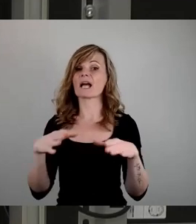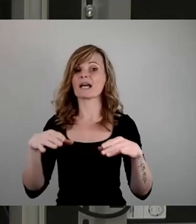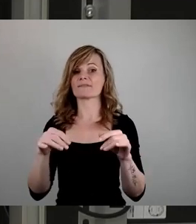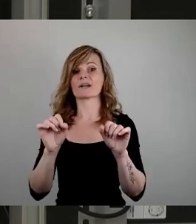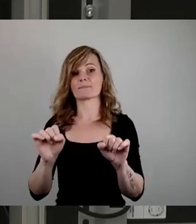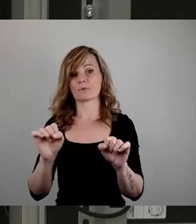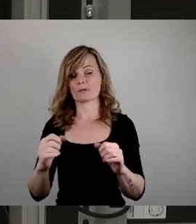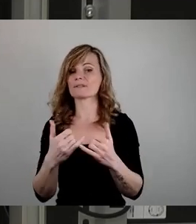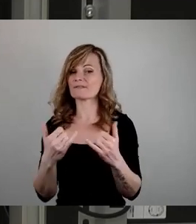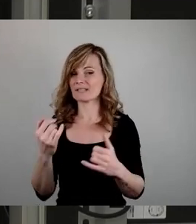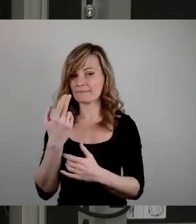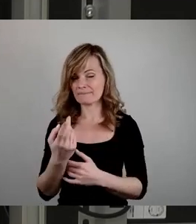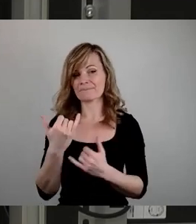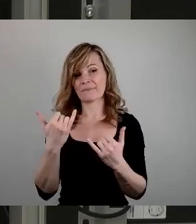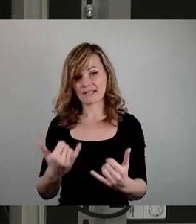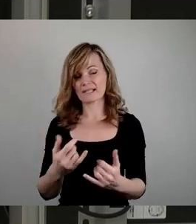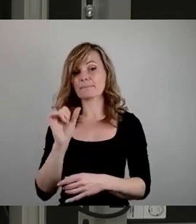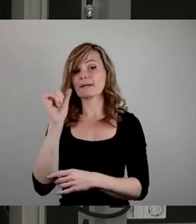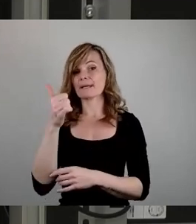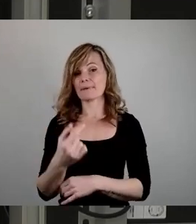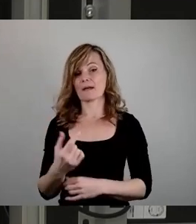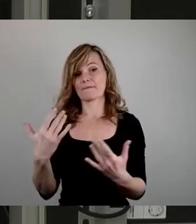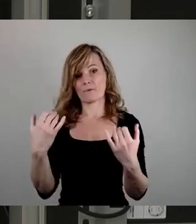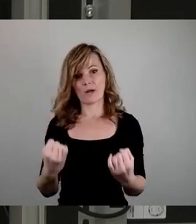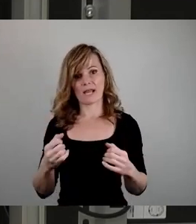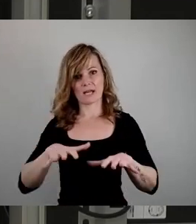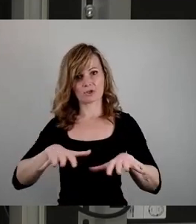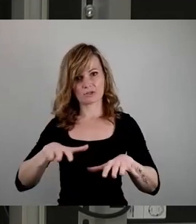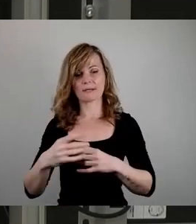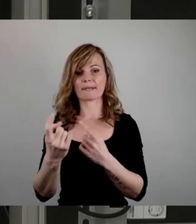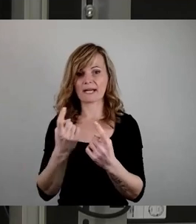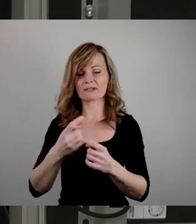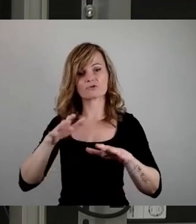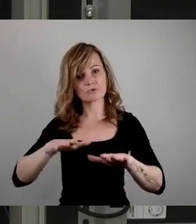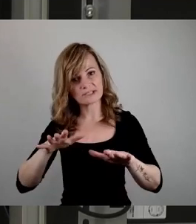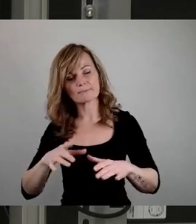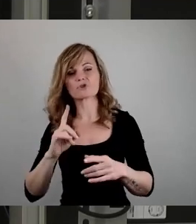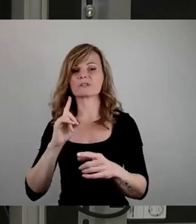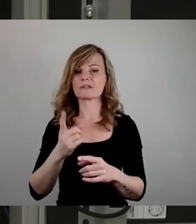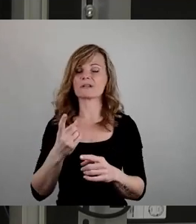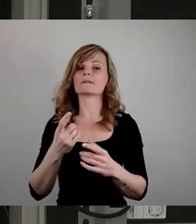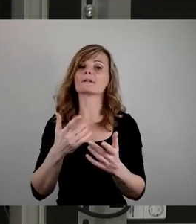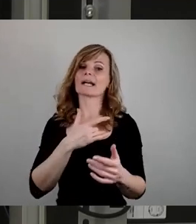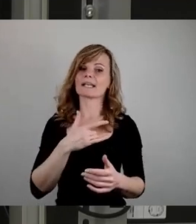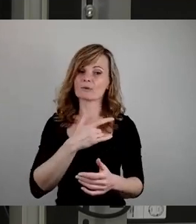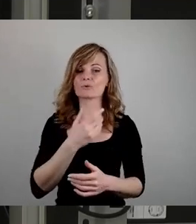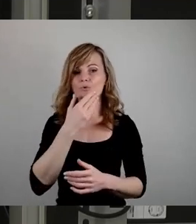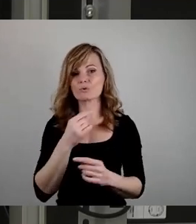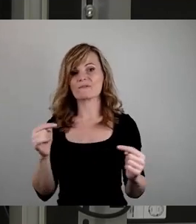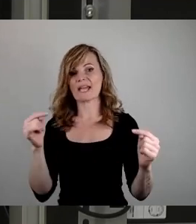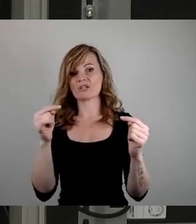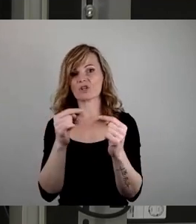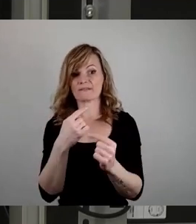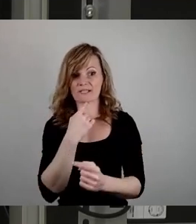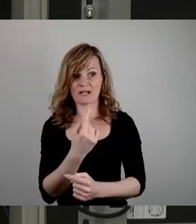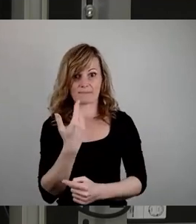Benennen der derzeit primär vorherrschend migrantisch-muslimischen, also religiösen Judenfeindschaft, sagbar ist